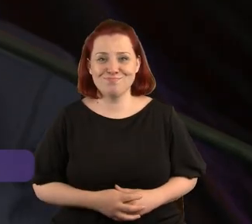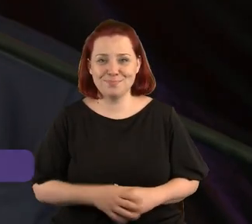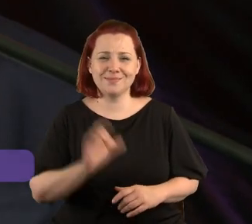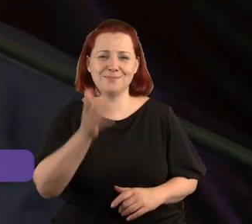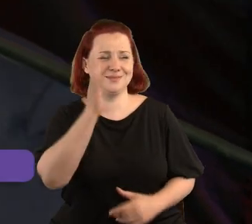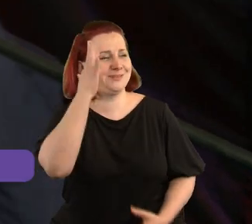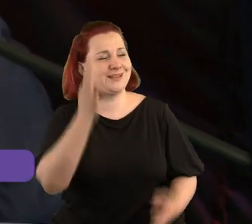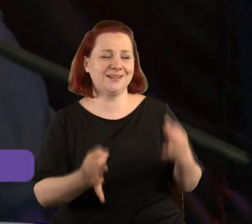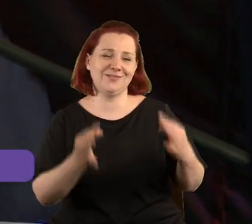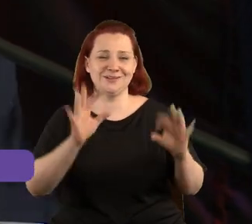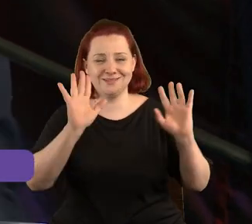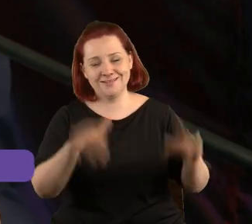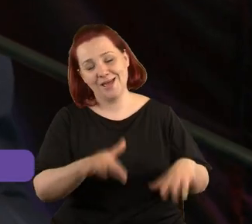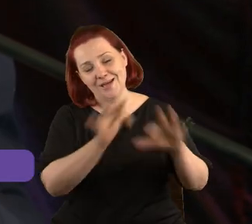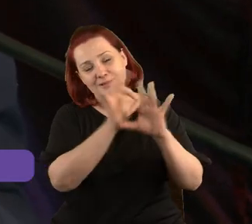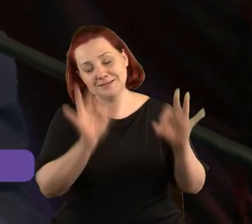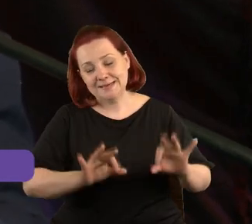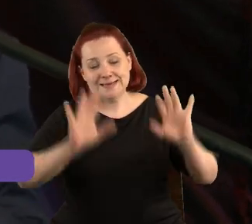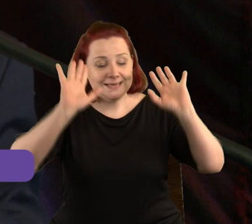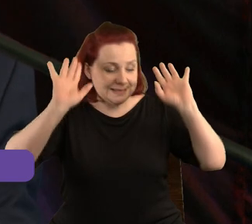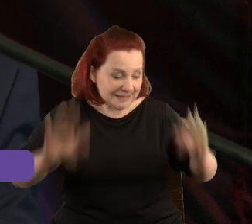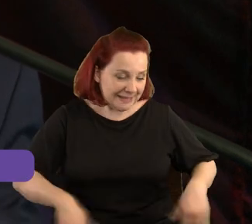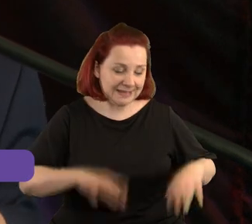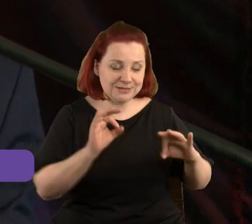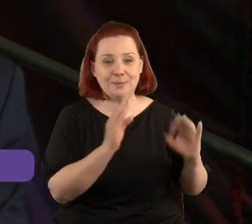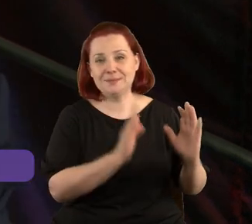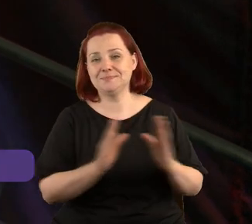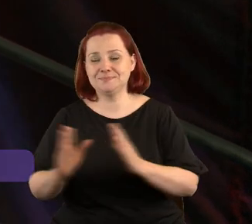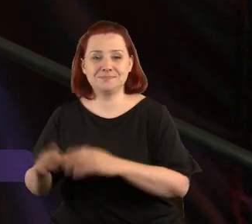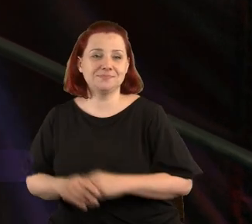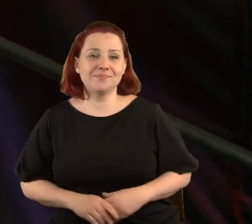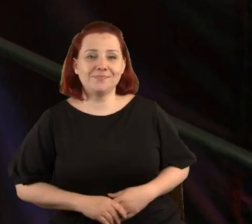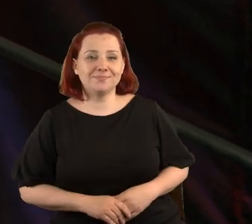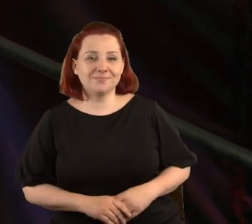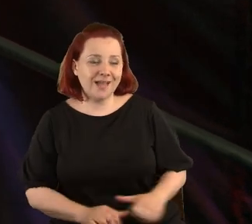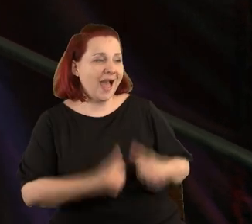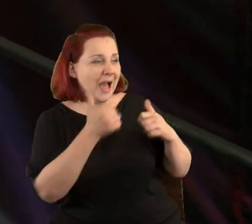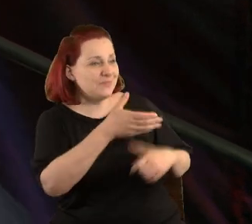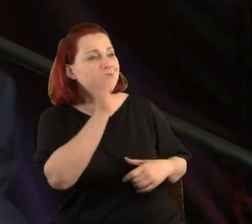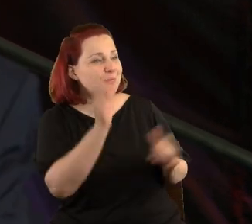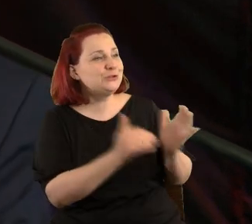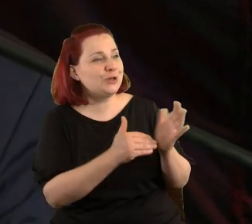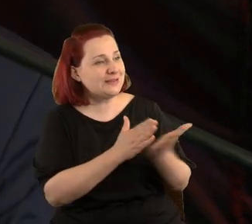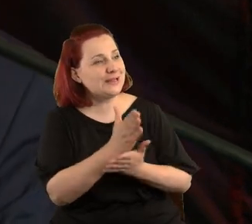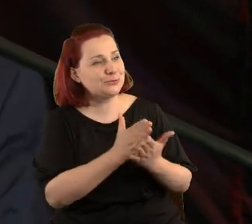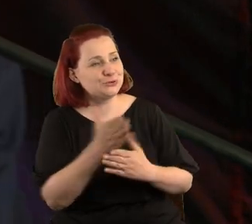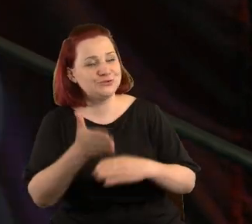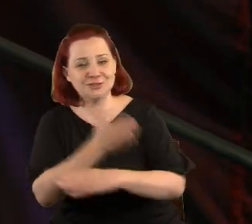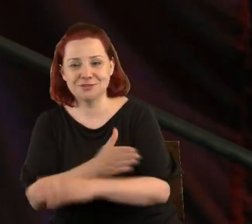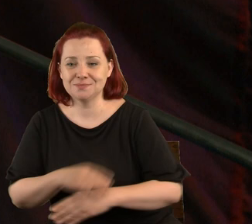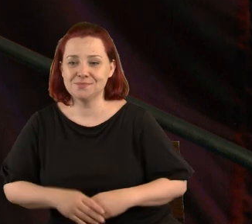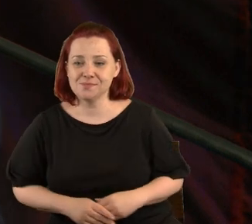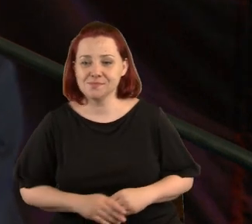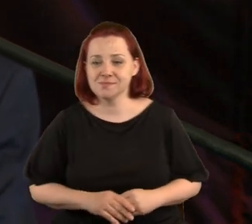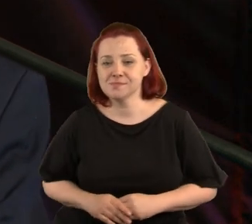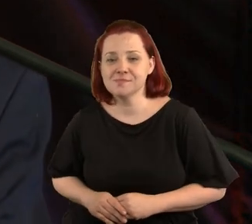sztuką, no ale trudno. Taka kolejność pan... Na degustację trzeba zasłuchać. Dobrze, postaramy się.